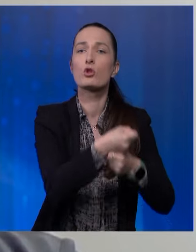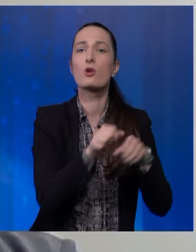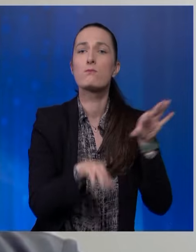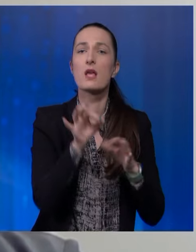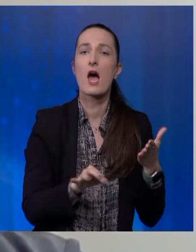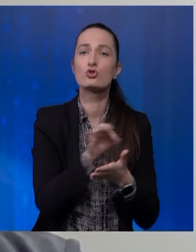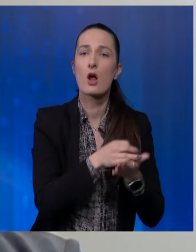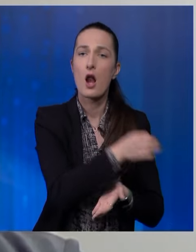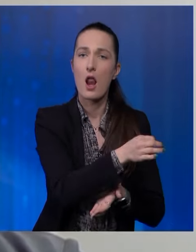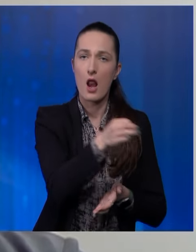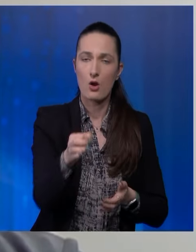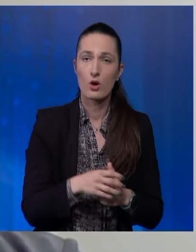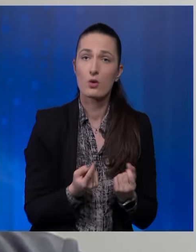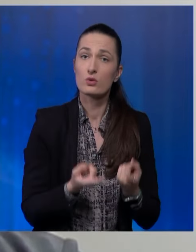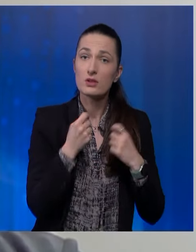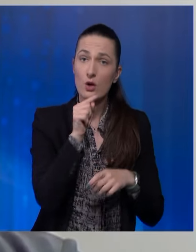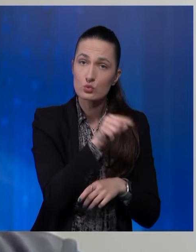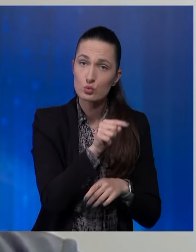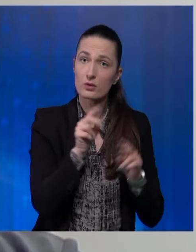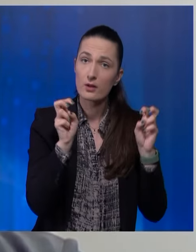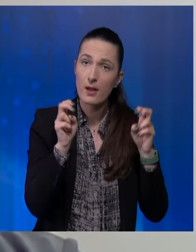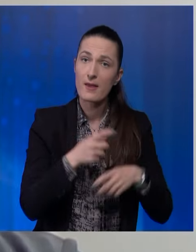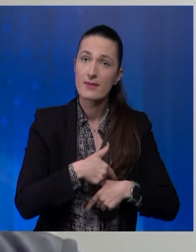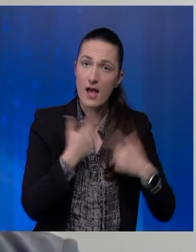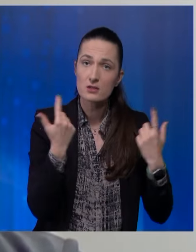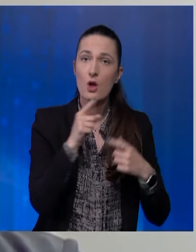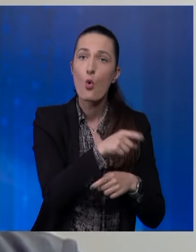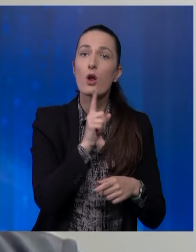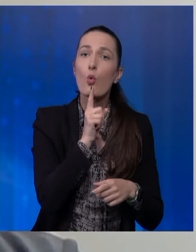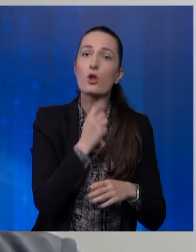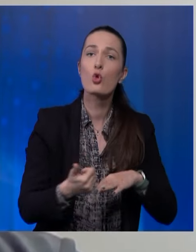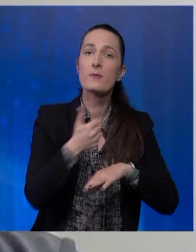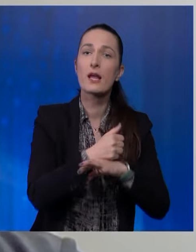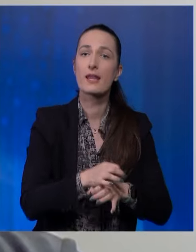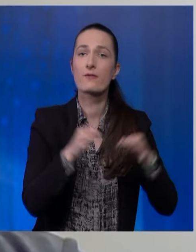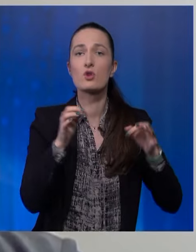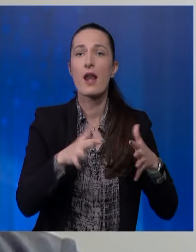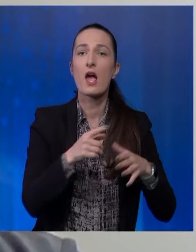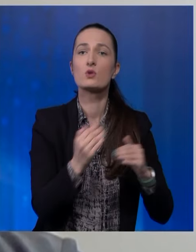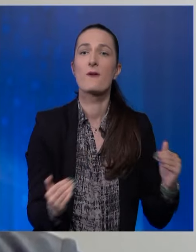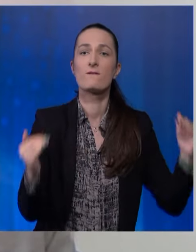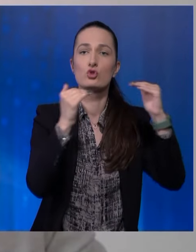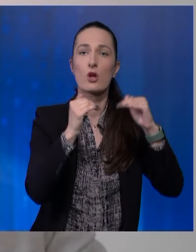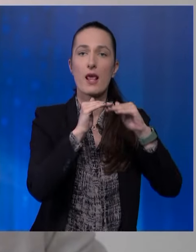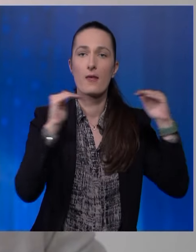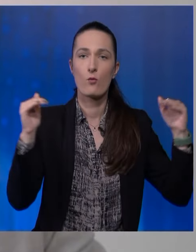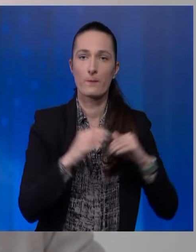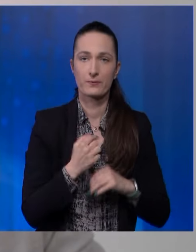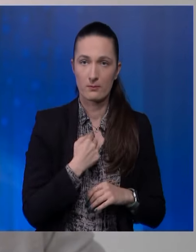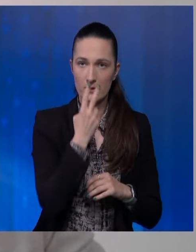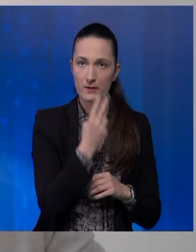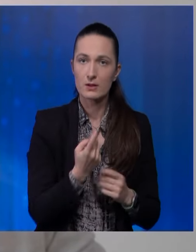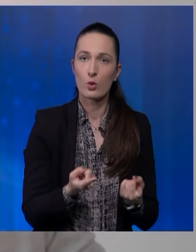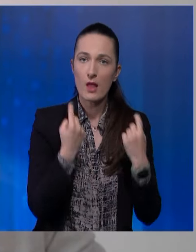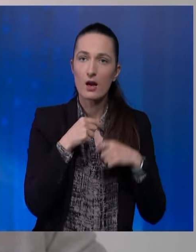podrška birača na lokalu, iako su teme jasno one koji dominiraju javnosti nekako sa višeg nivoa. Mi vidimo, dakle,